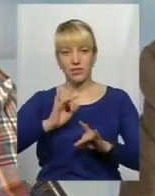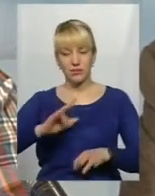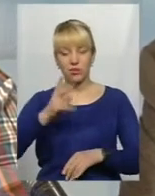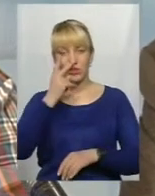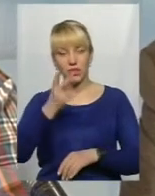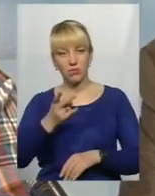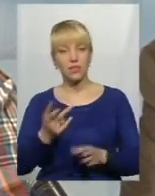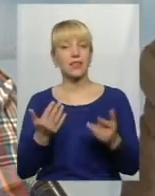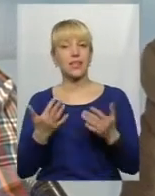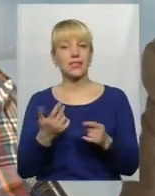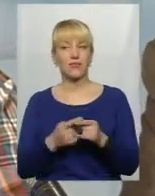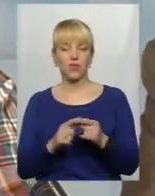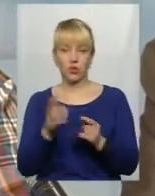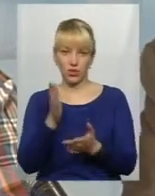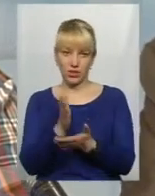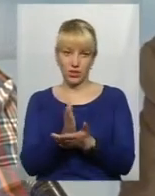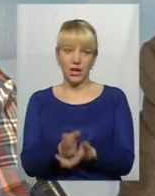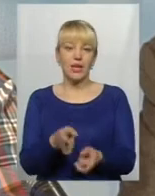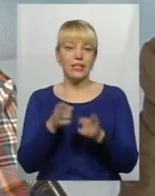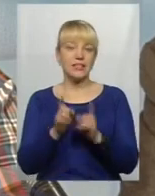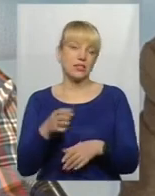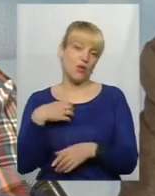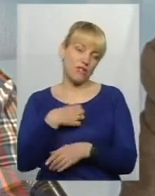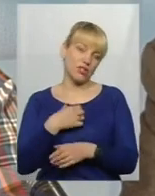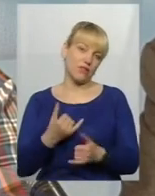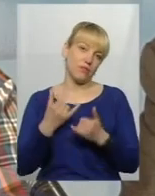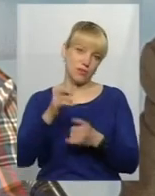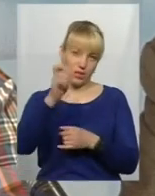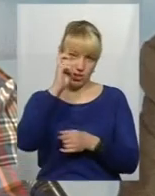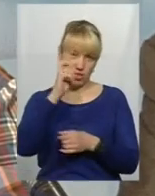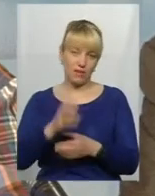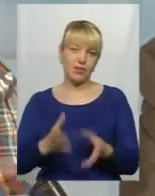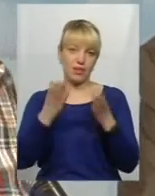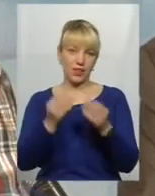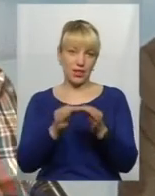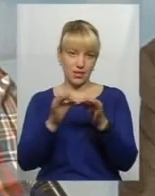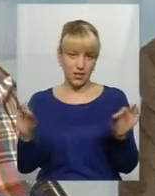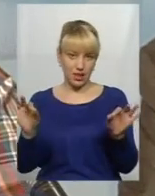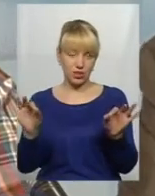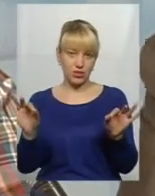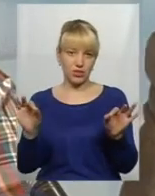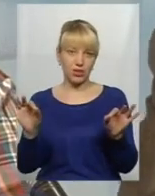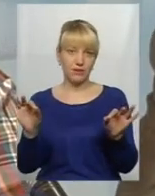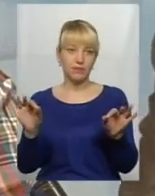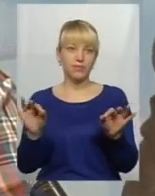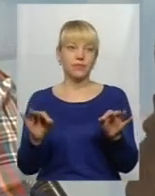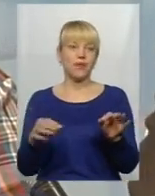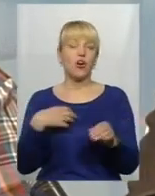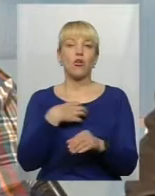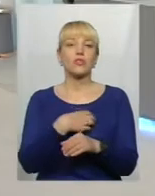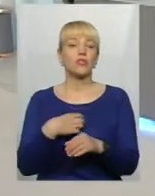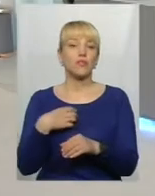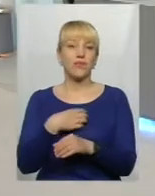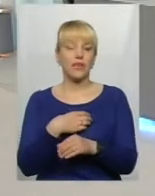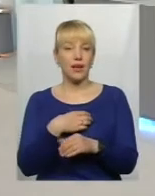наскільки воно є дійсно важливим для держави. День Незалежності. Так би мовити, основне,